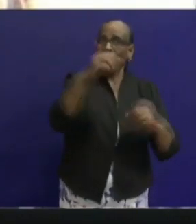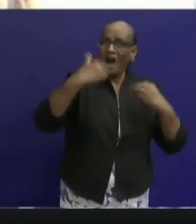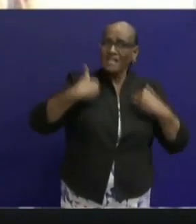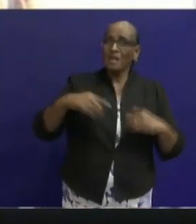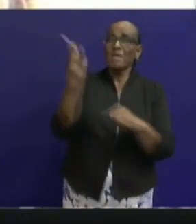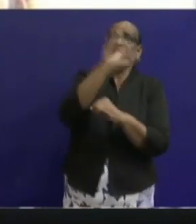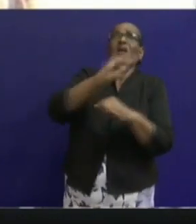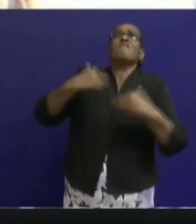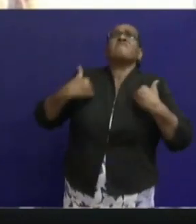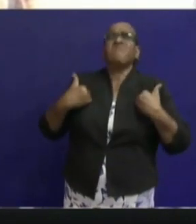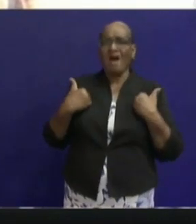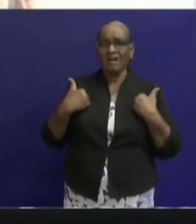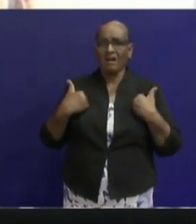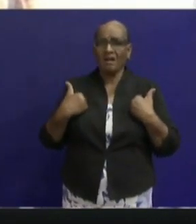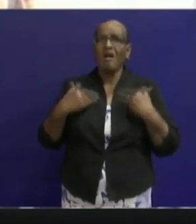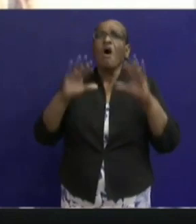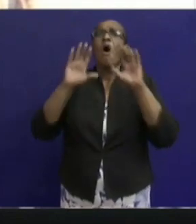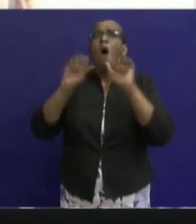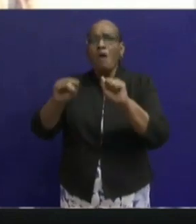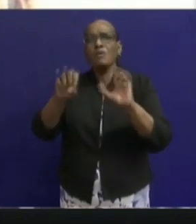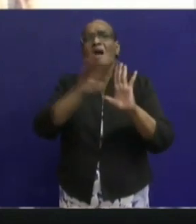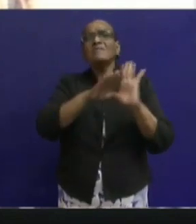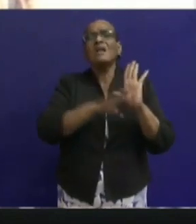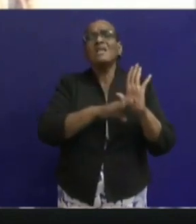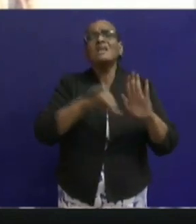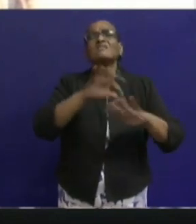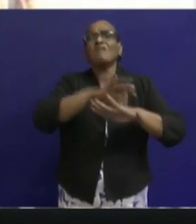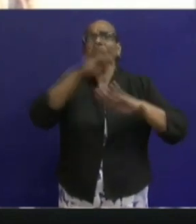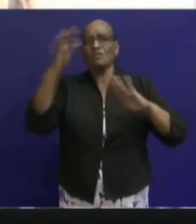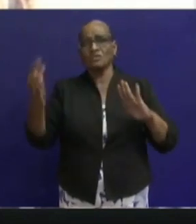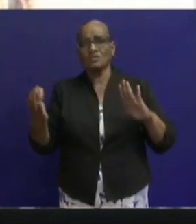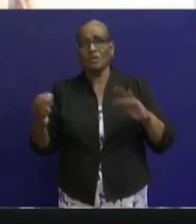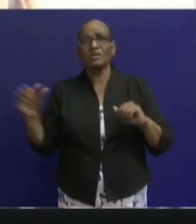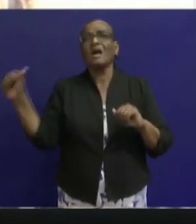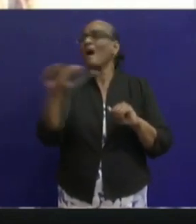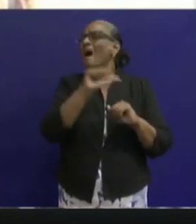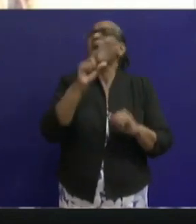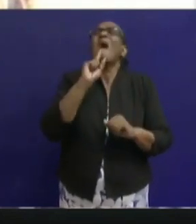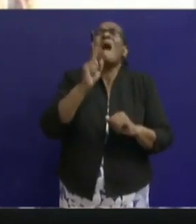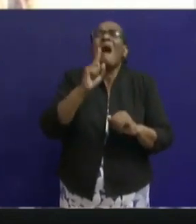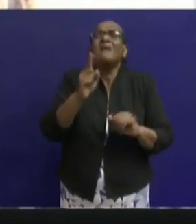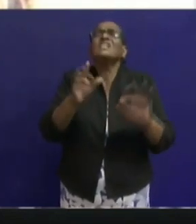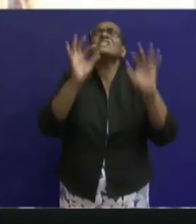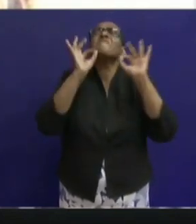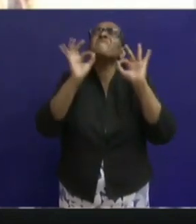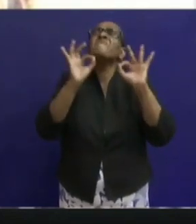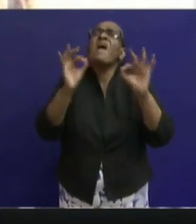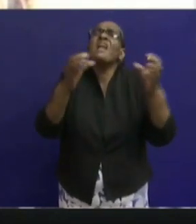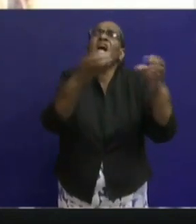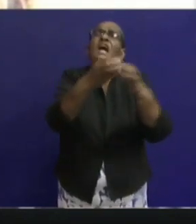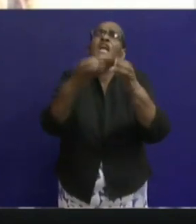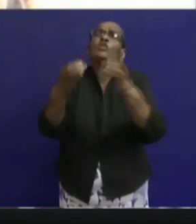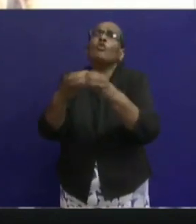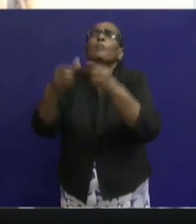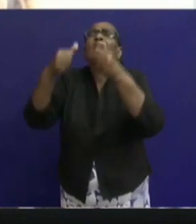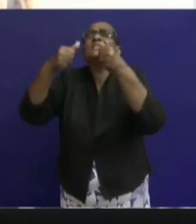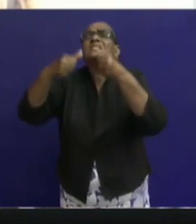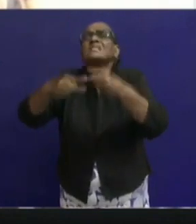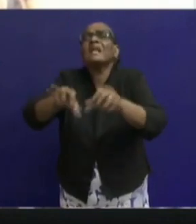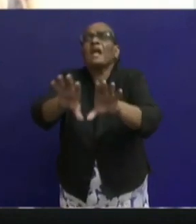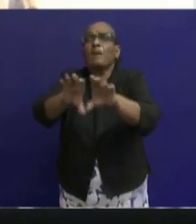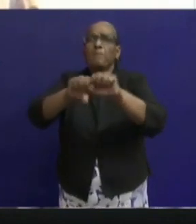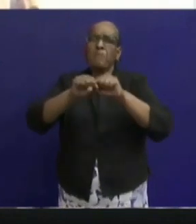gevaar. Houdt zich aan de regels van volksgezondheid. Anders gaan de veiligheidsdiensten zeer streng